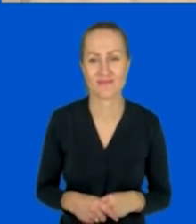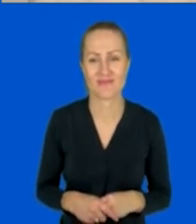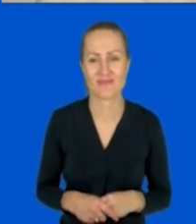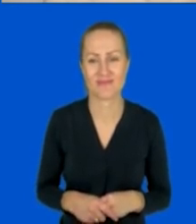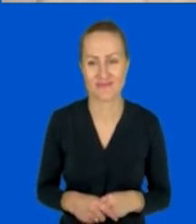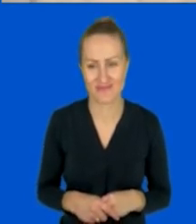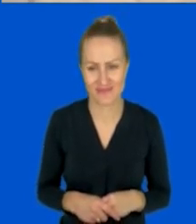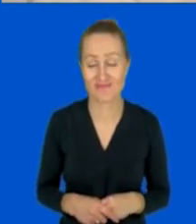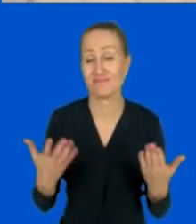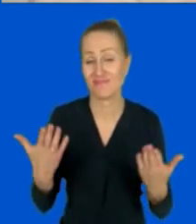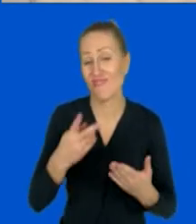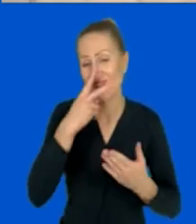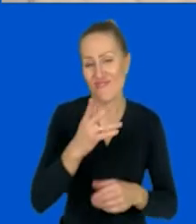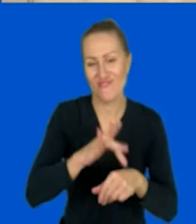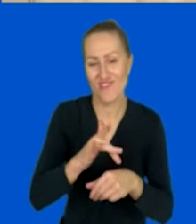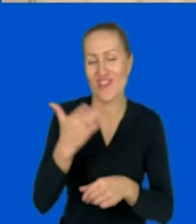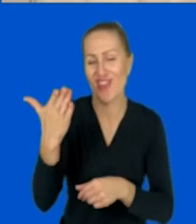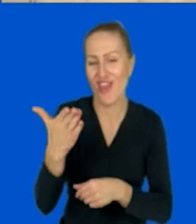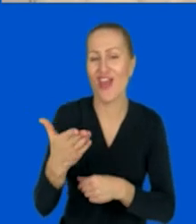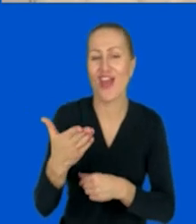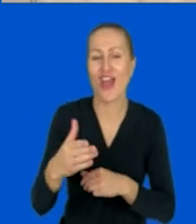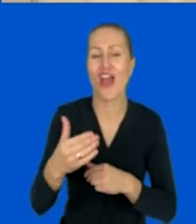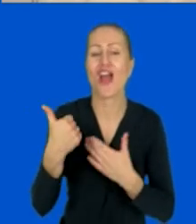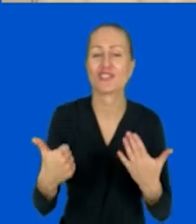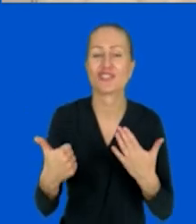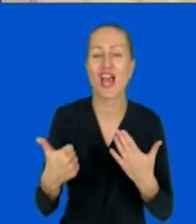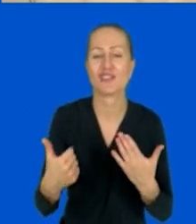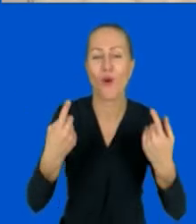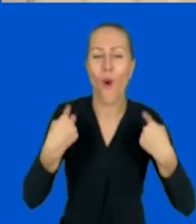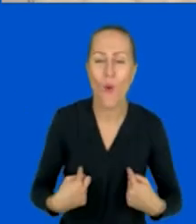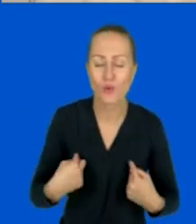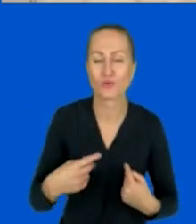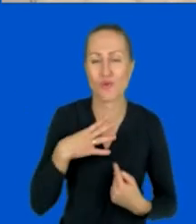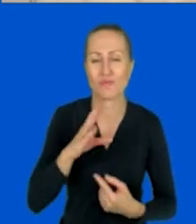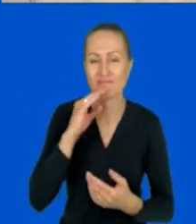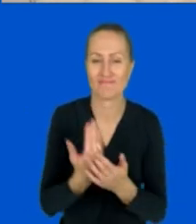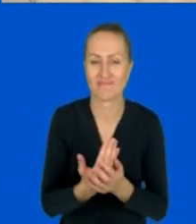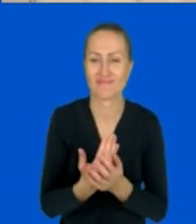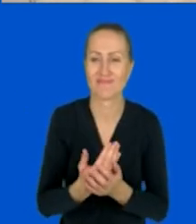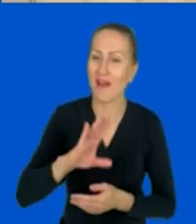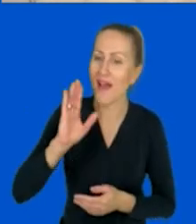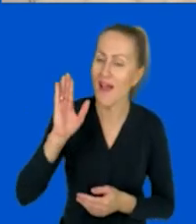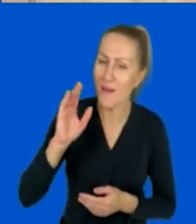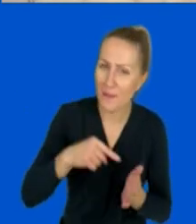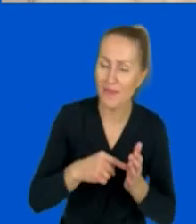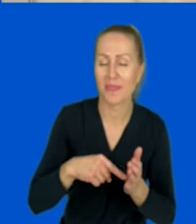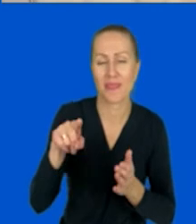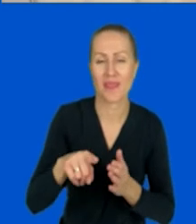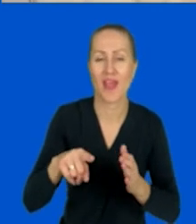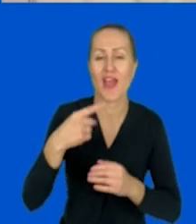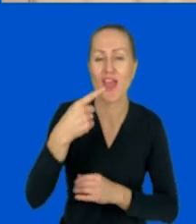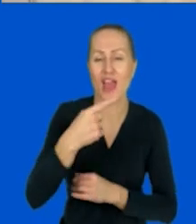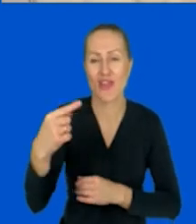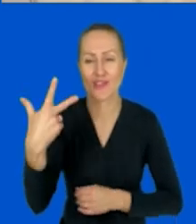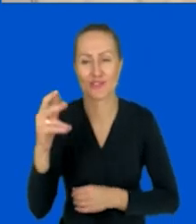I jasno. No i wynik mamy sześć. Sześć osób powiedziało, że jedną do trzech godzin.